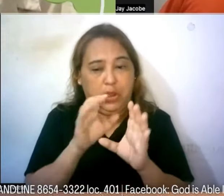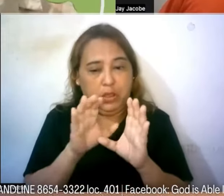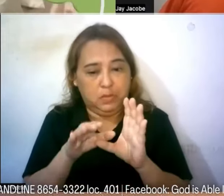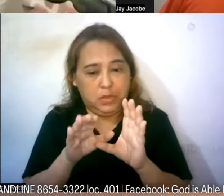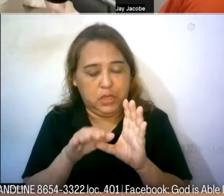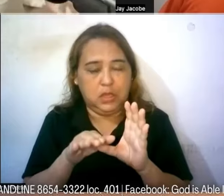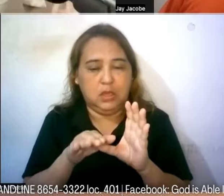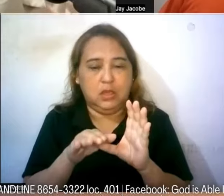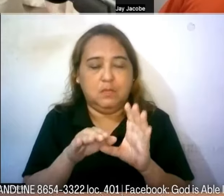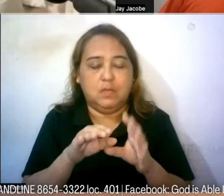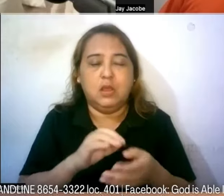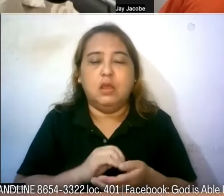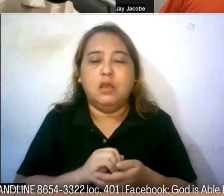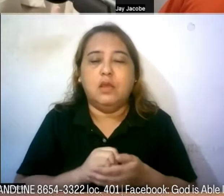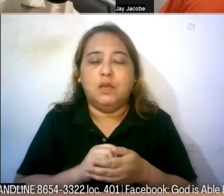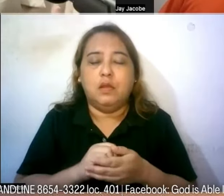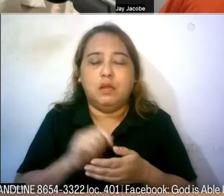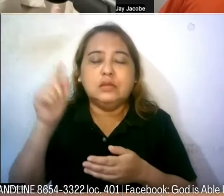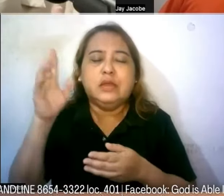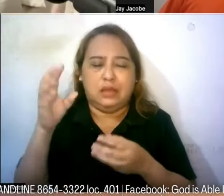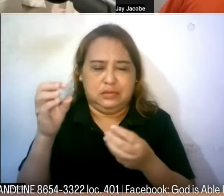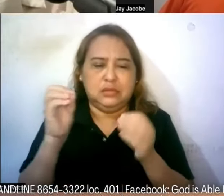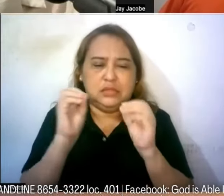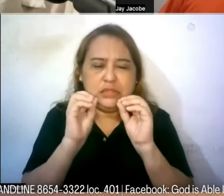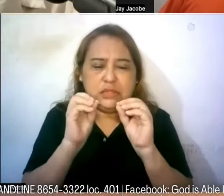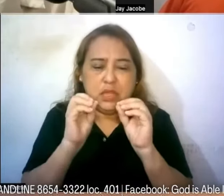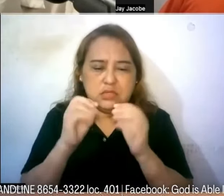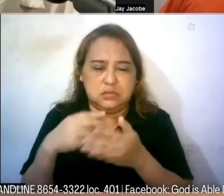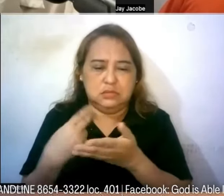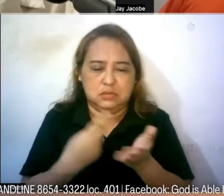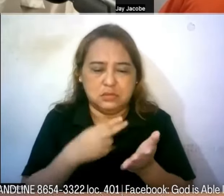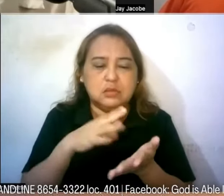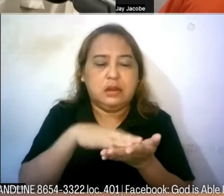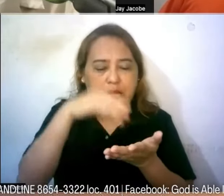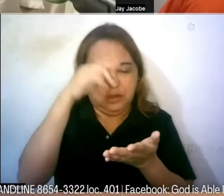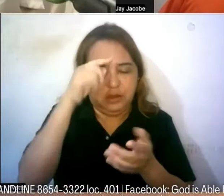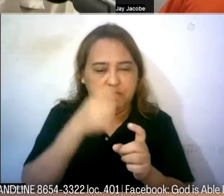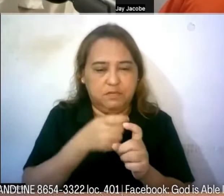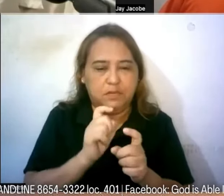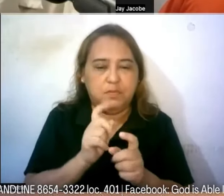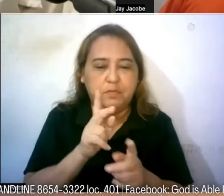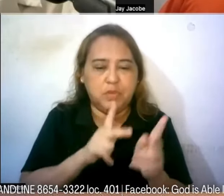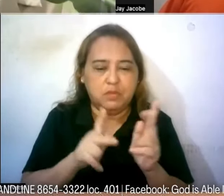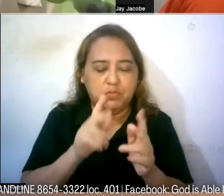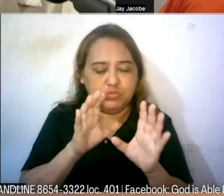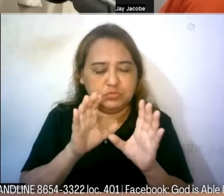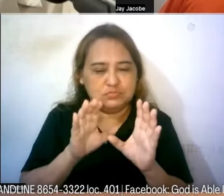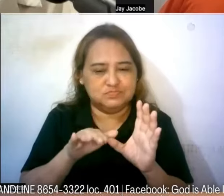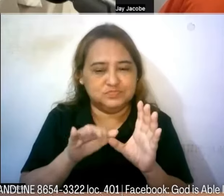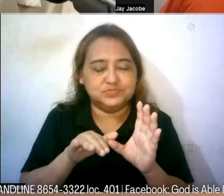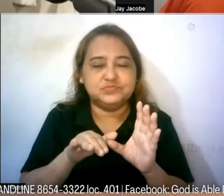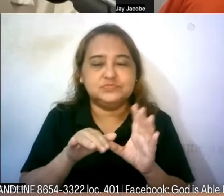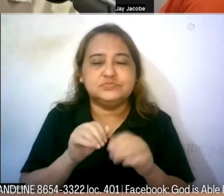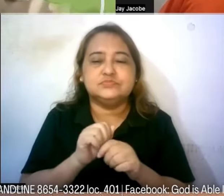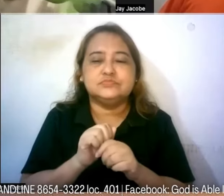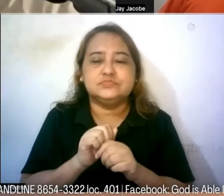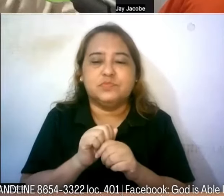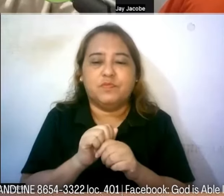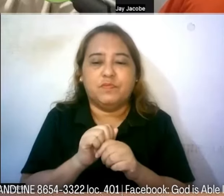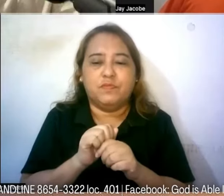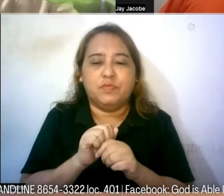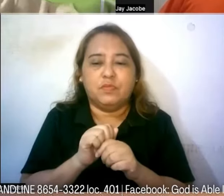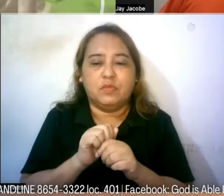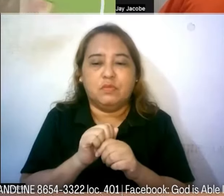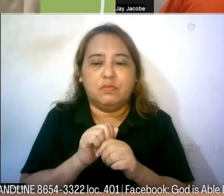kaagapay meron din tinuturo ang Diyos sa atin we can learn from people affected by disability some of us learn sa